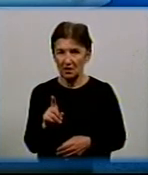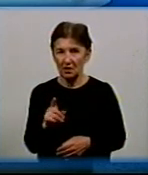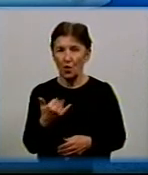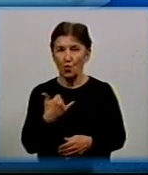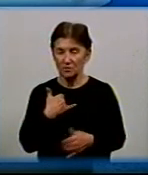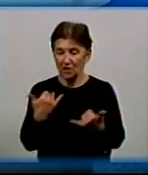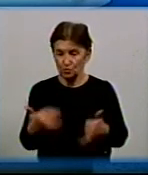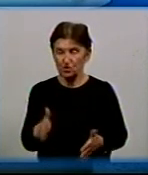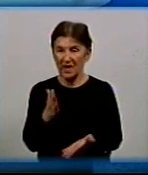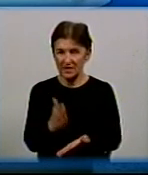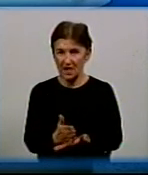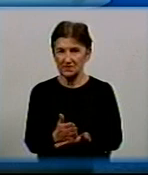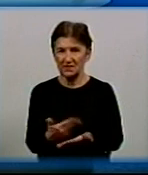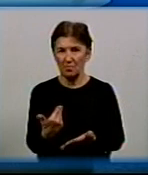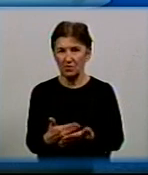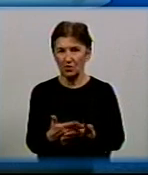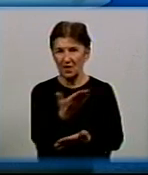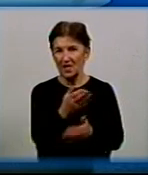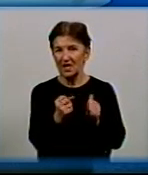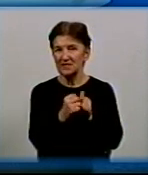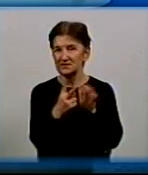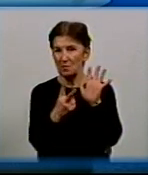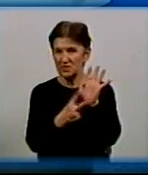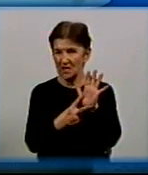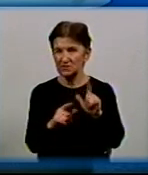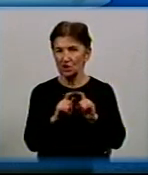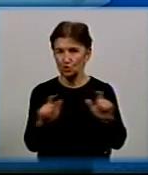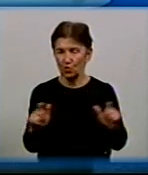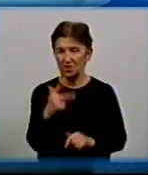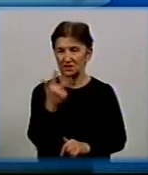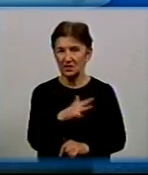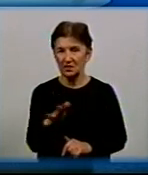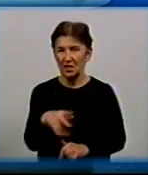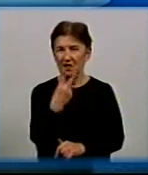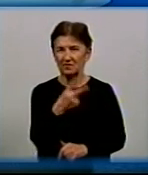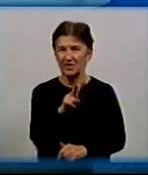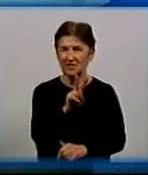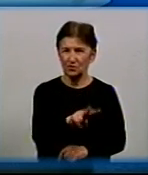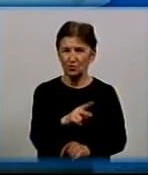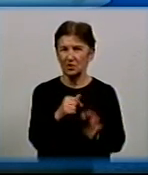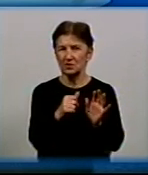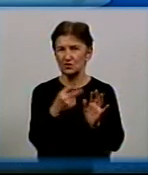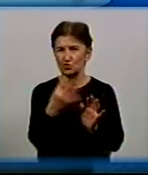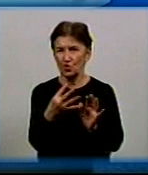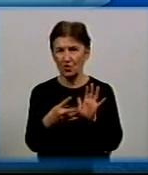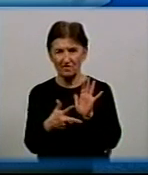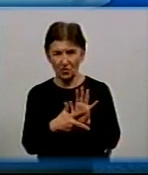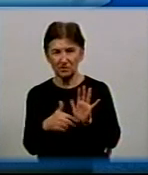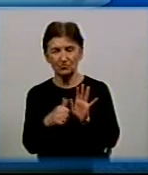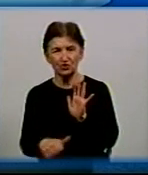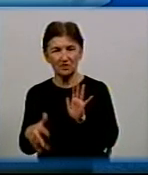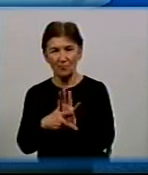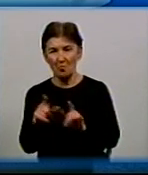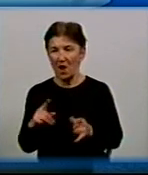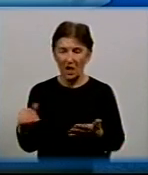в нас вже є приклади, наприклад, 17-та школа і три садочки, 22-й, 48-й і 65-й. Вони вже опалюються від